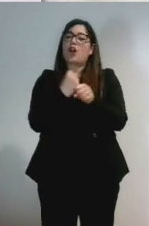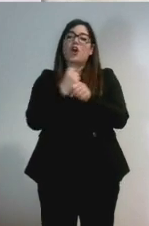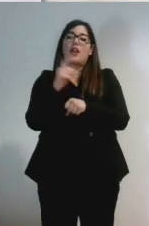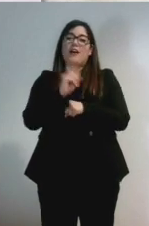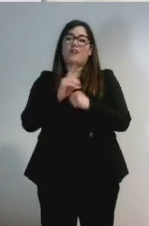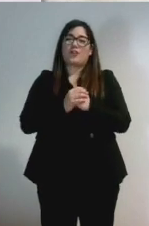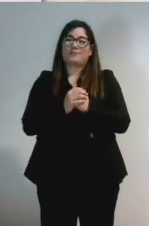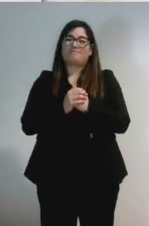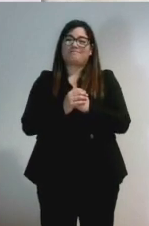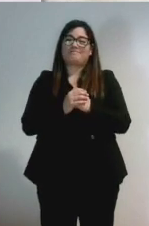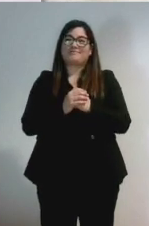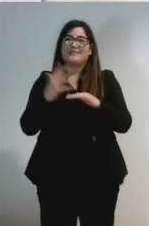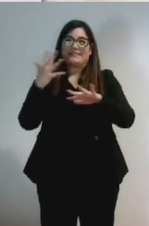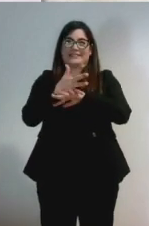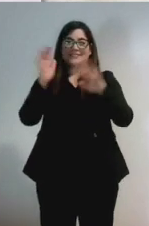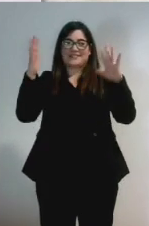saper